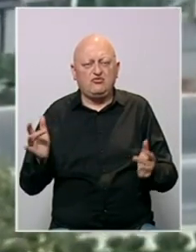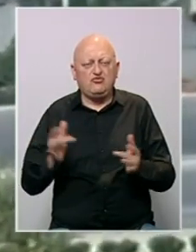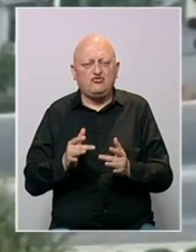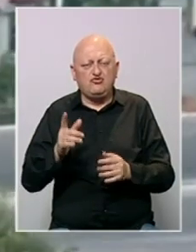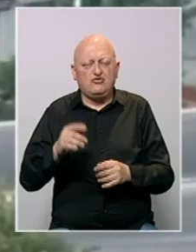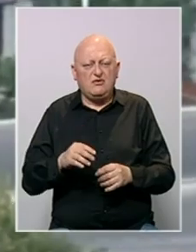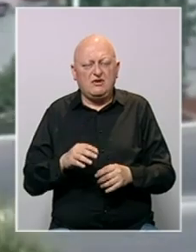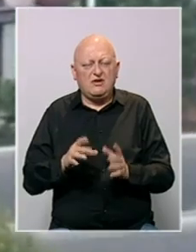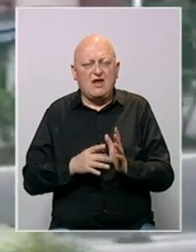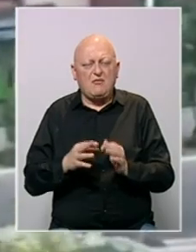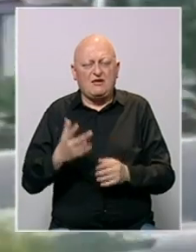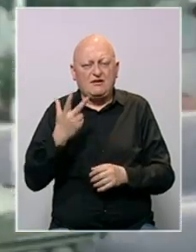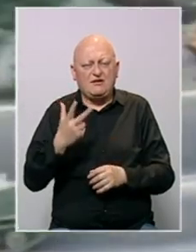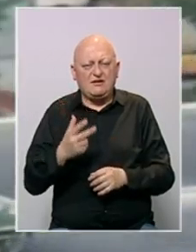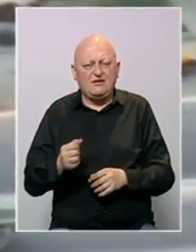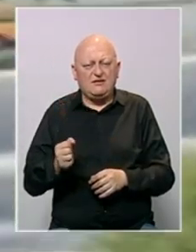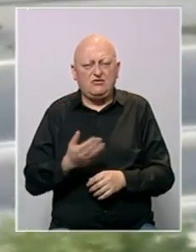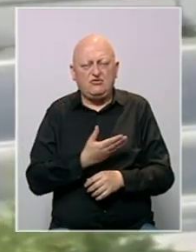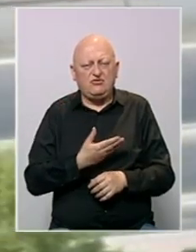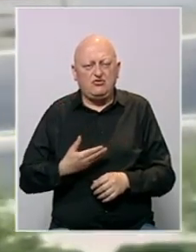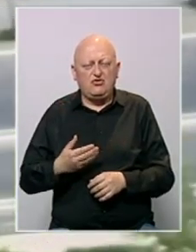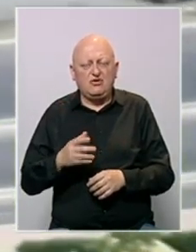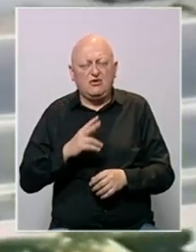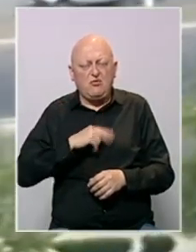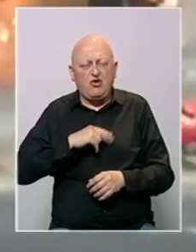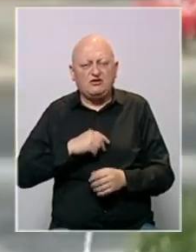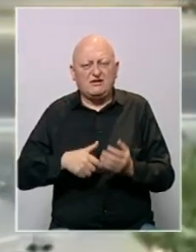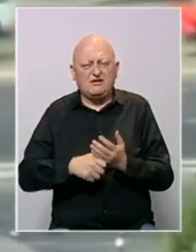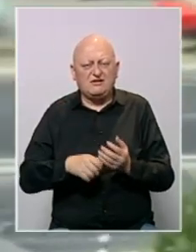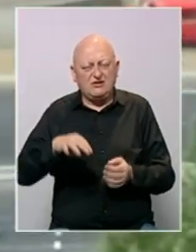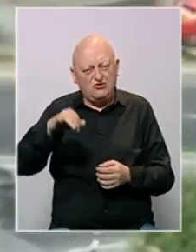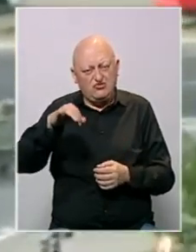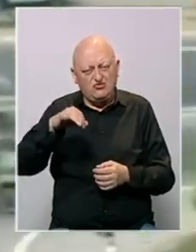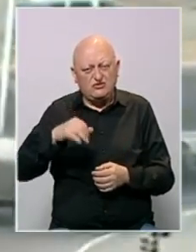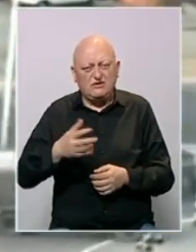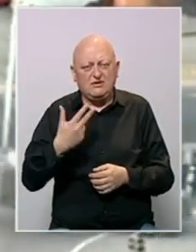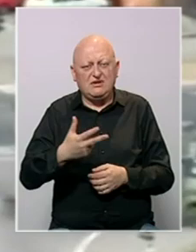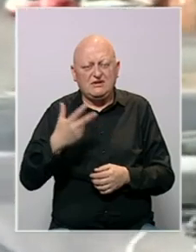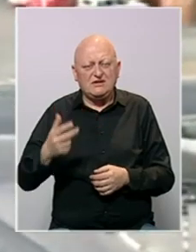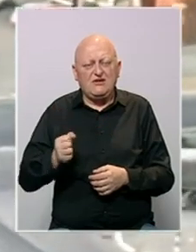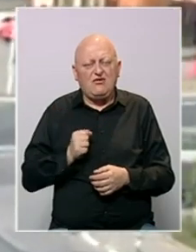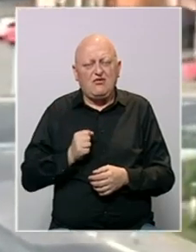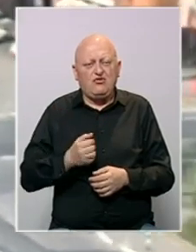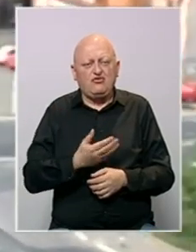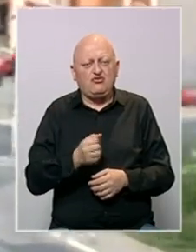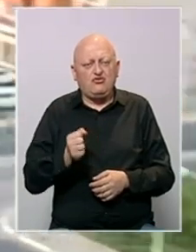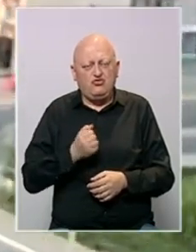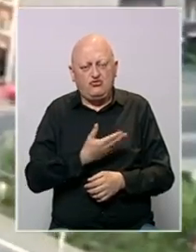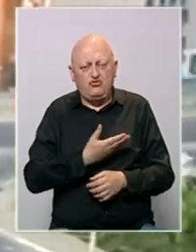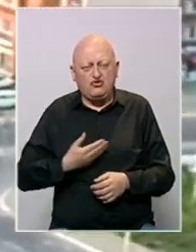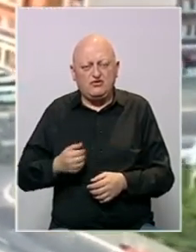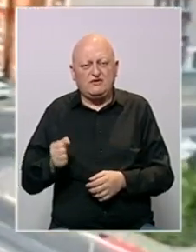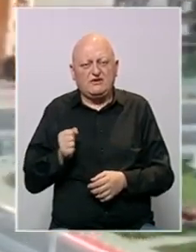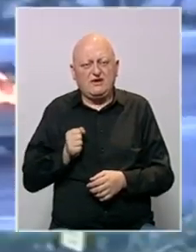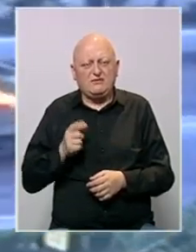Brčanskoj Malti poginula su tri pripadnika tadašnje stanice javne bezbjednosti Tuzla i 33 vojnika Jugoslovenske